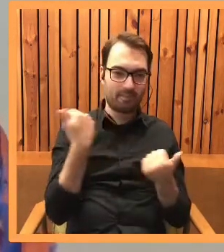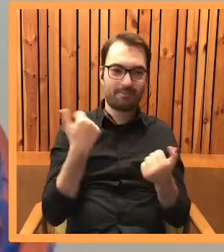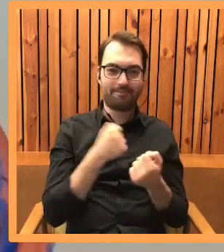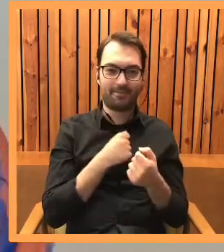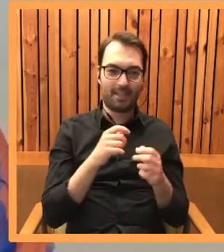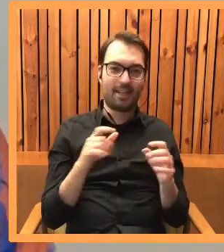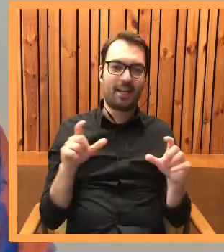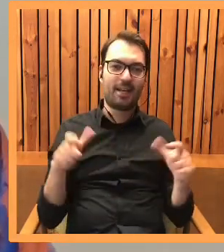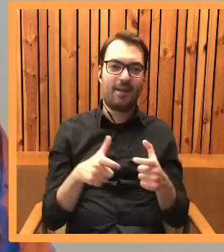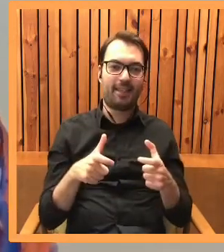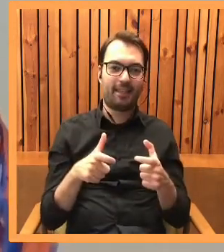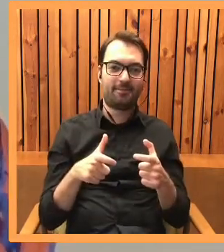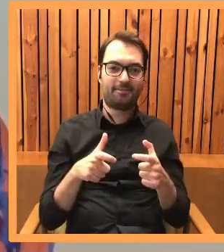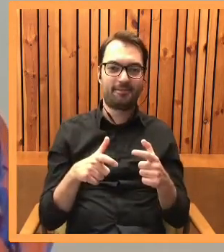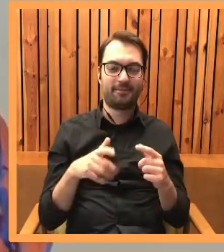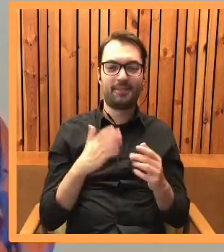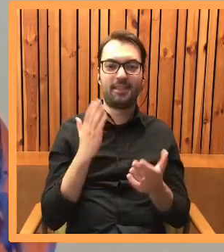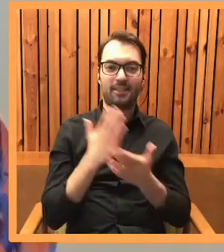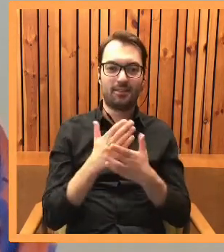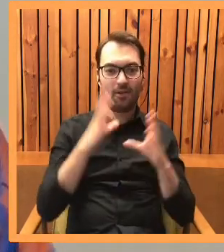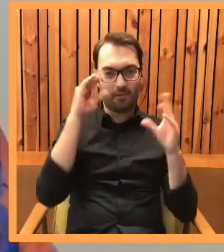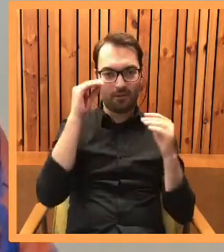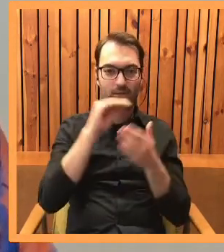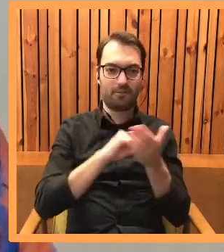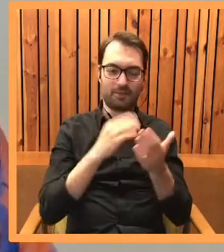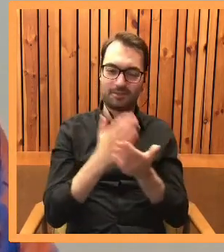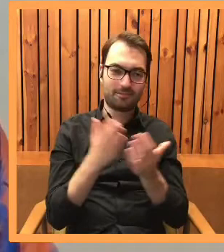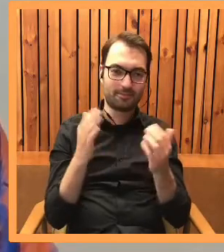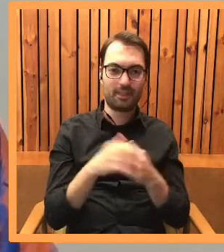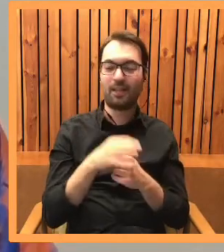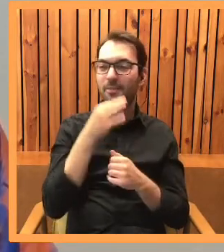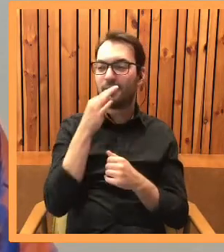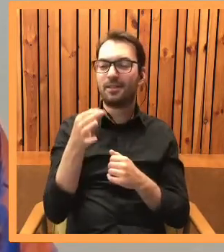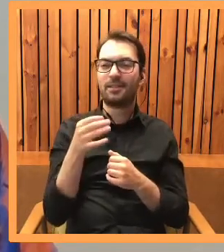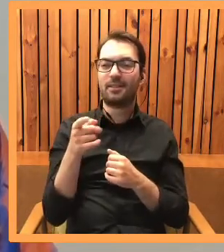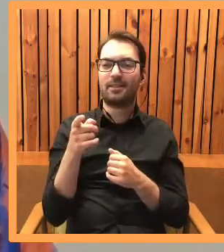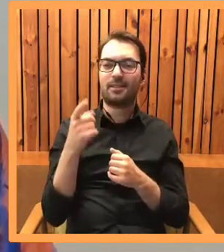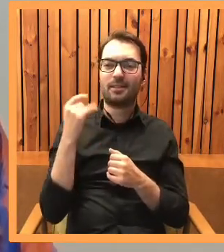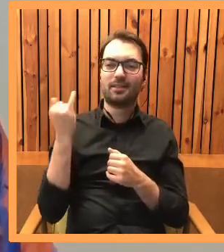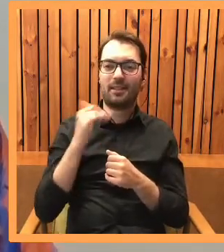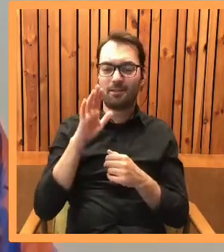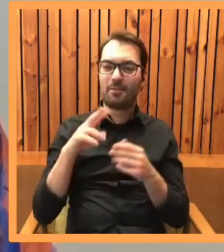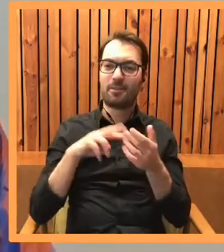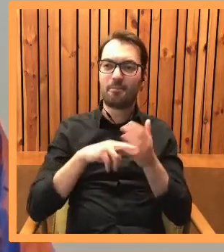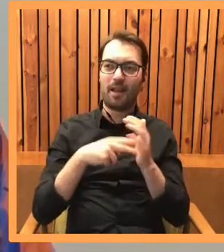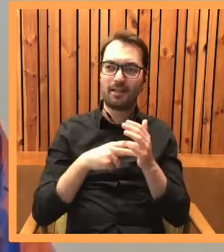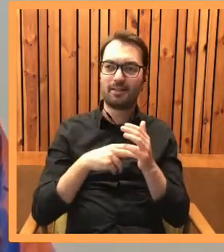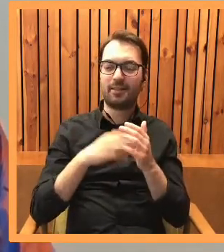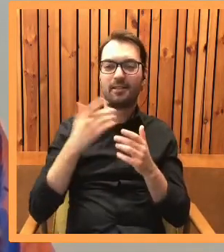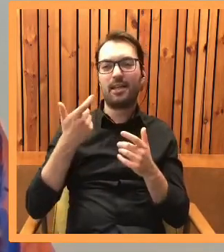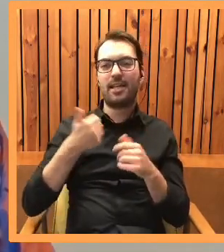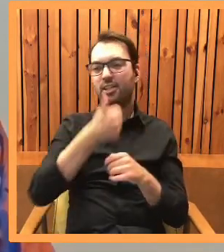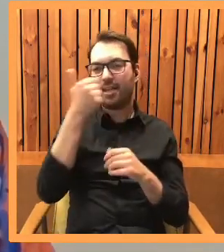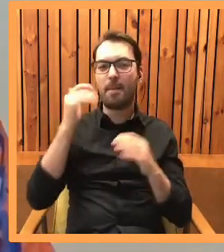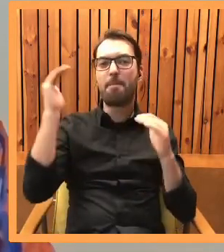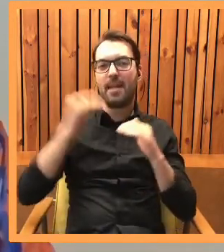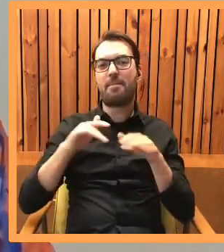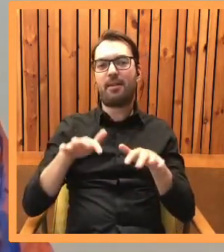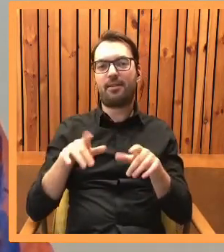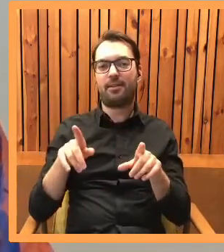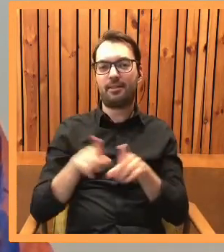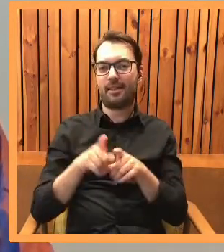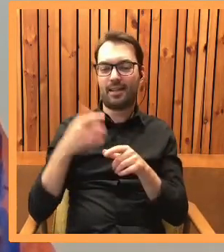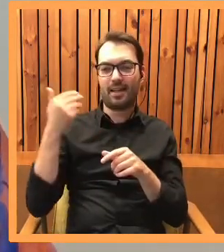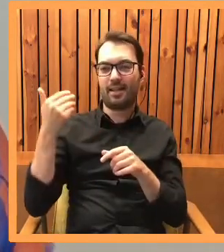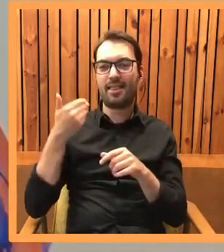ponieważ jest kwarantanna. A więc zostają mi tylko wieczory. A to jest tak, że zawsze sobie ustalasz jakąś minimalną ilość znaków. Tak jak na Akademii,